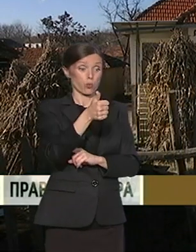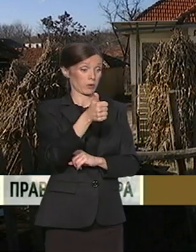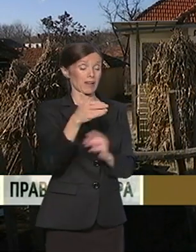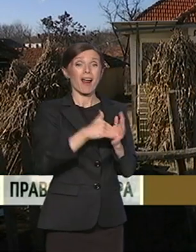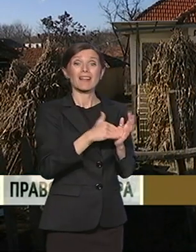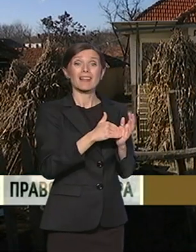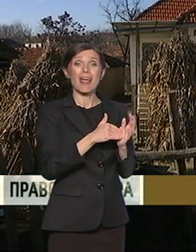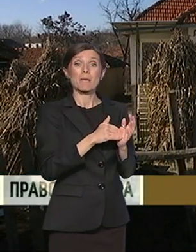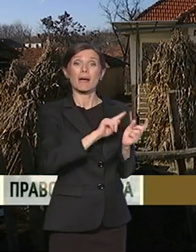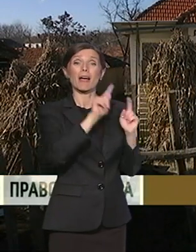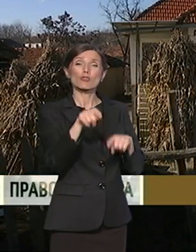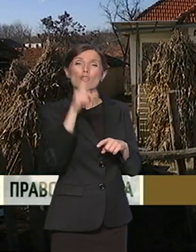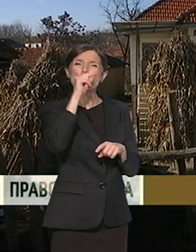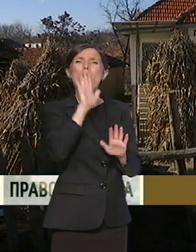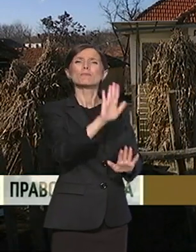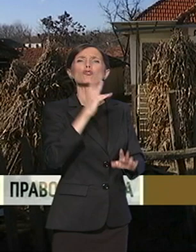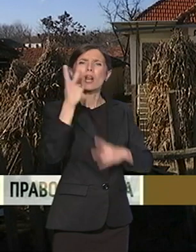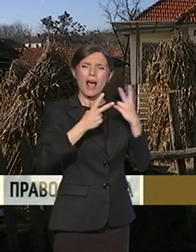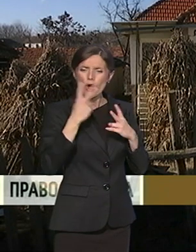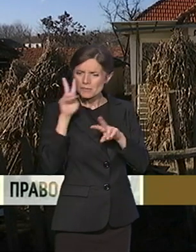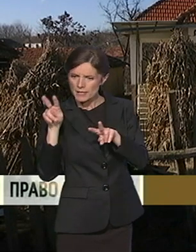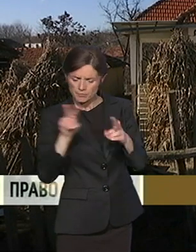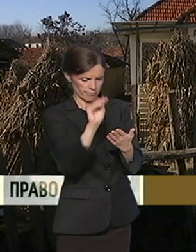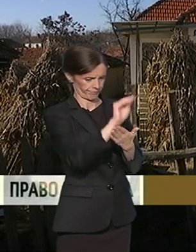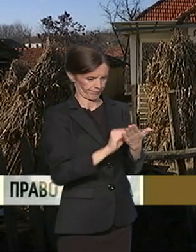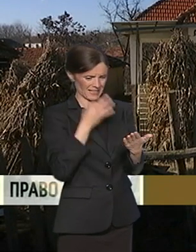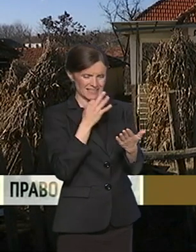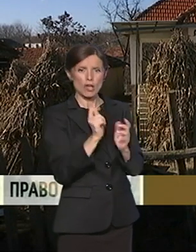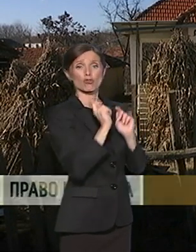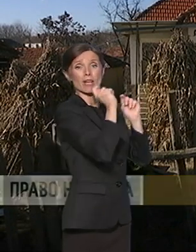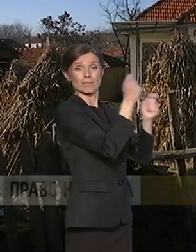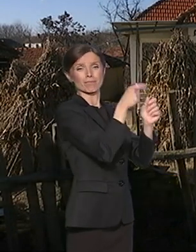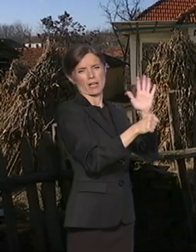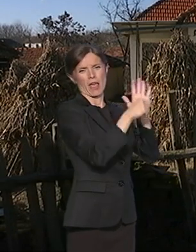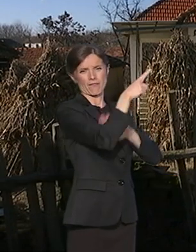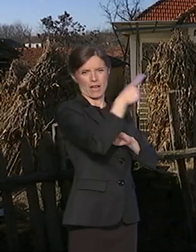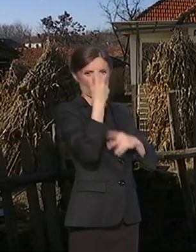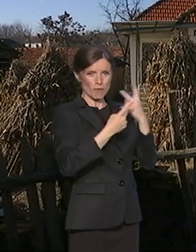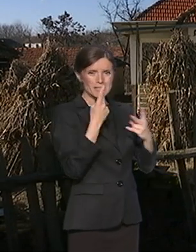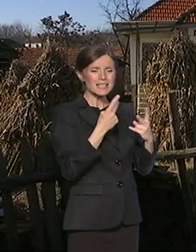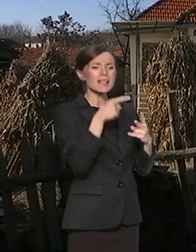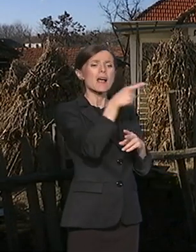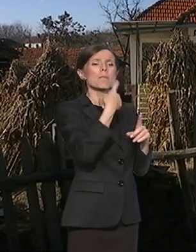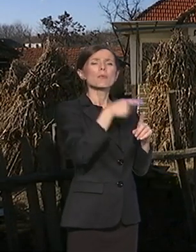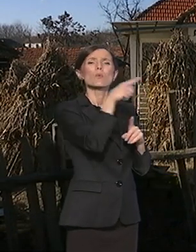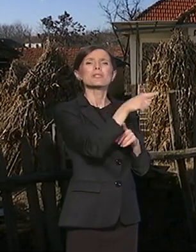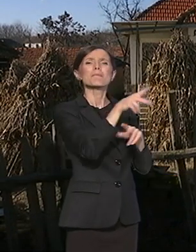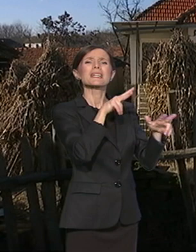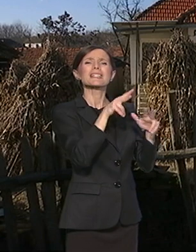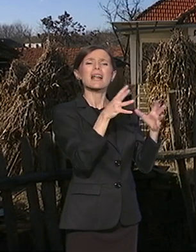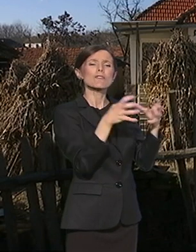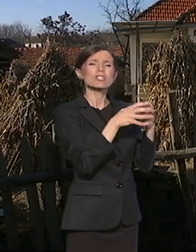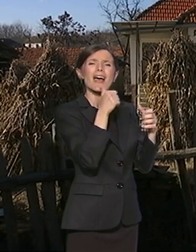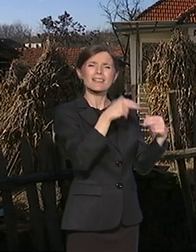koja će nakon toga predati izveštaj i centralnoj komisiji i uz pomoć Ministarstva zajednice povrata koj očekujem da ćemo već posle marta